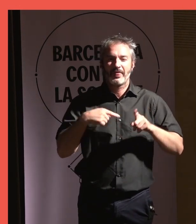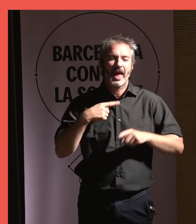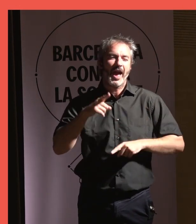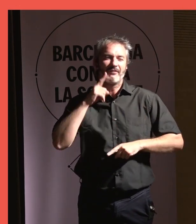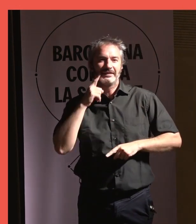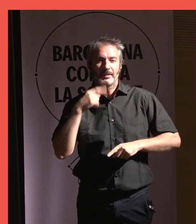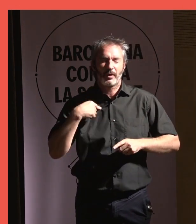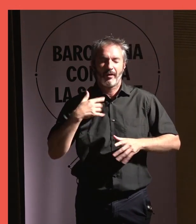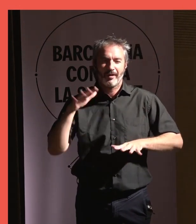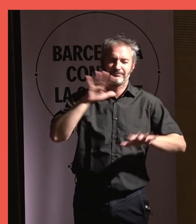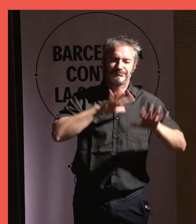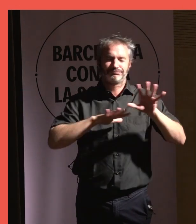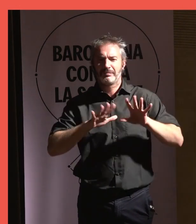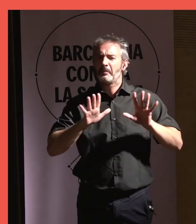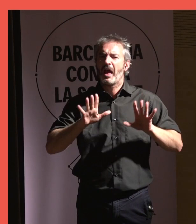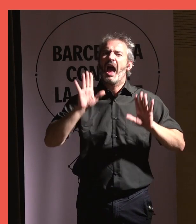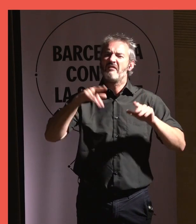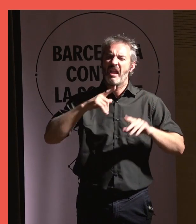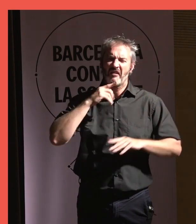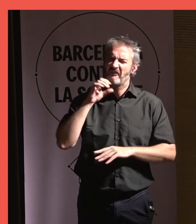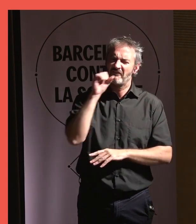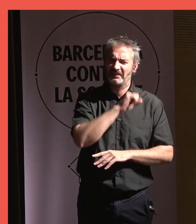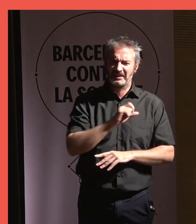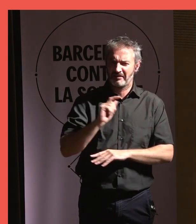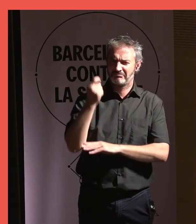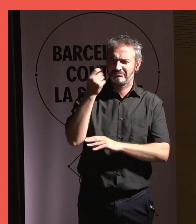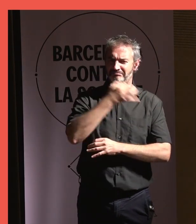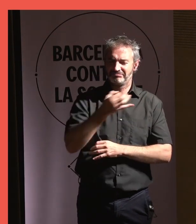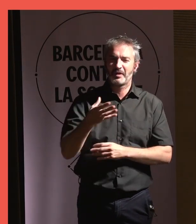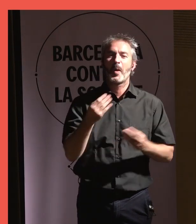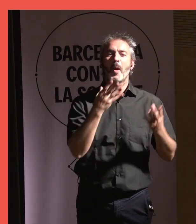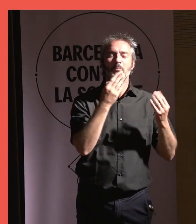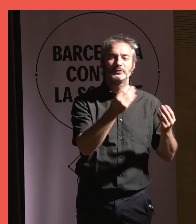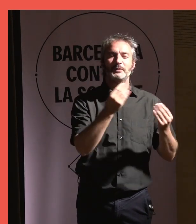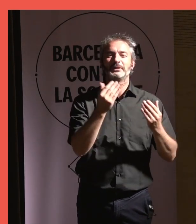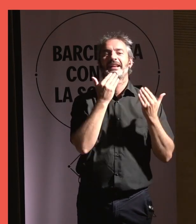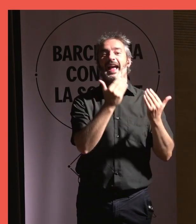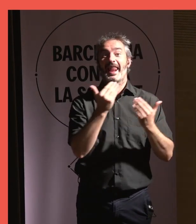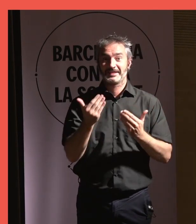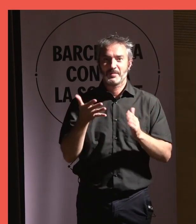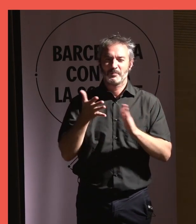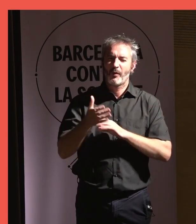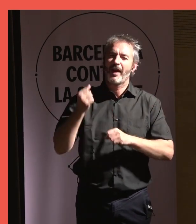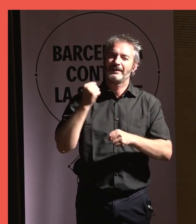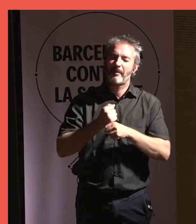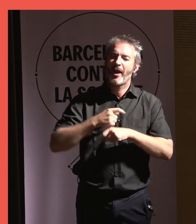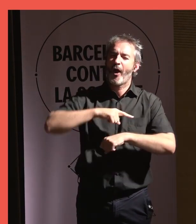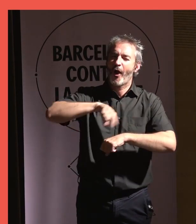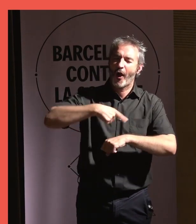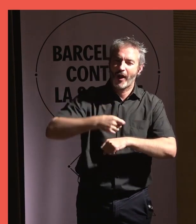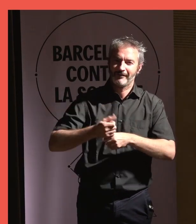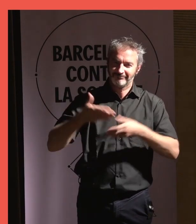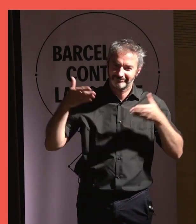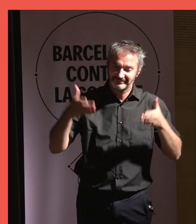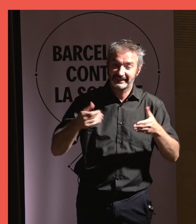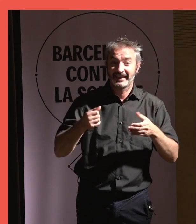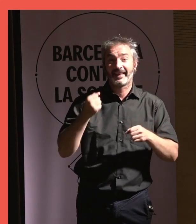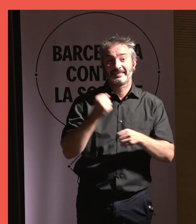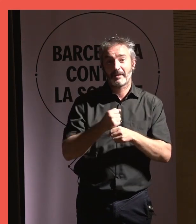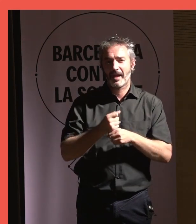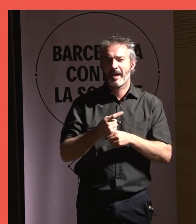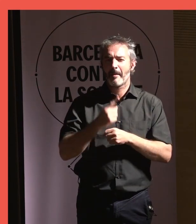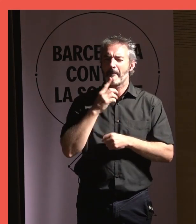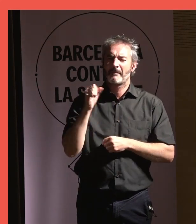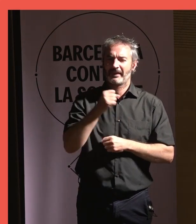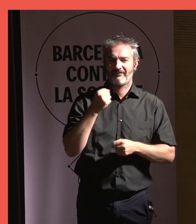amb el francès una mica d'embolic, però, escolta, fantàstic, de debò, moltíssimes, moltíssimes gràcies per les hores que hi heu posat i per la vostra